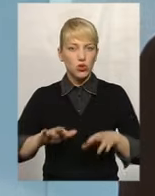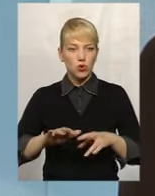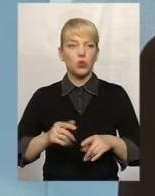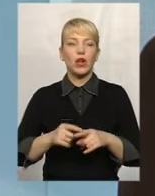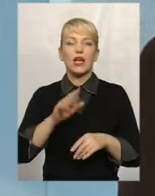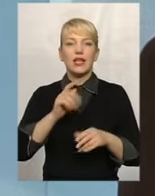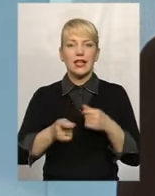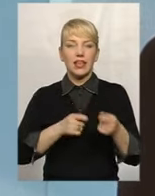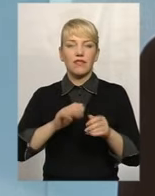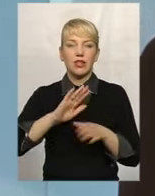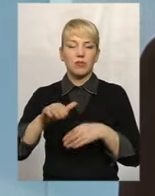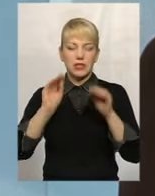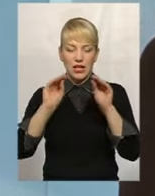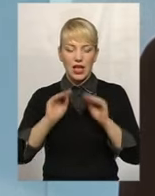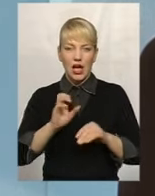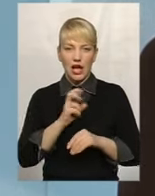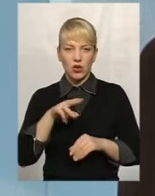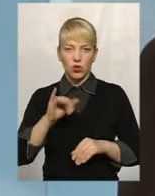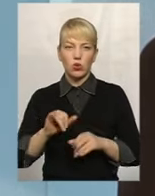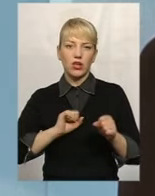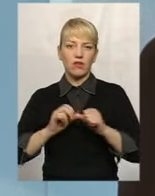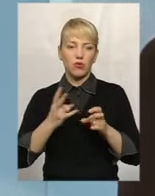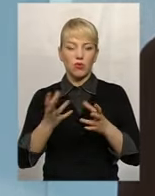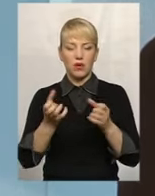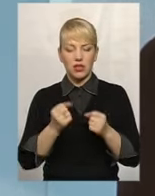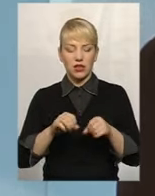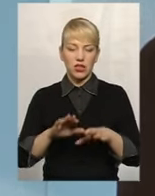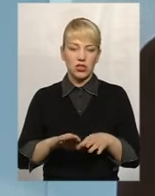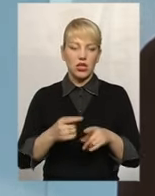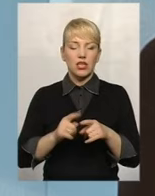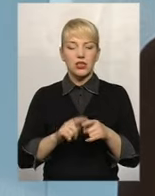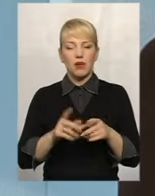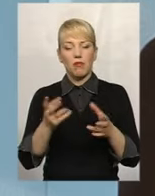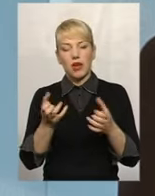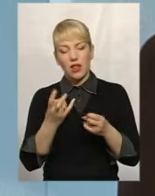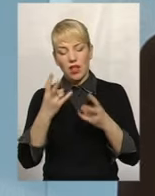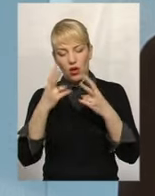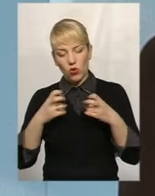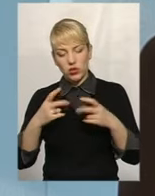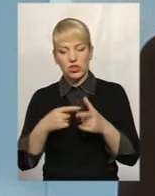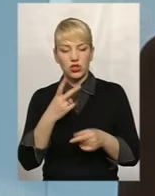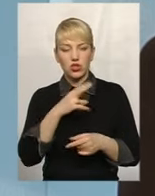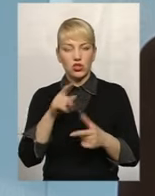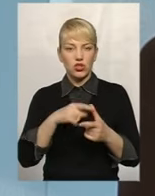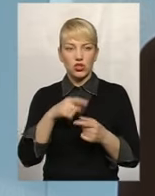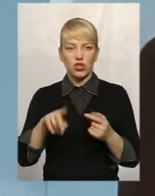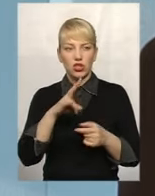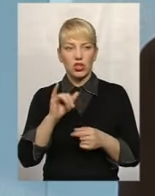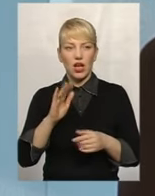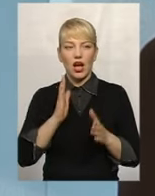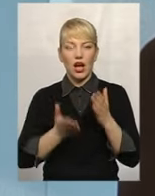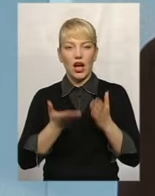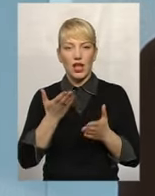після складання акту має в 10-денний термін прийняти рішення, чи він бере цю справу на розгляд, чи ні. А після того, як він